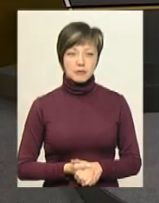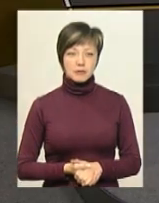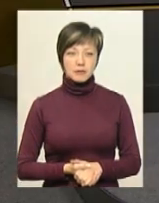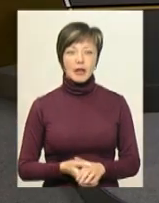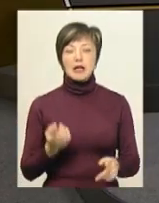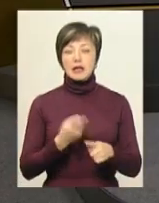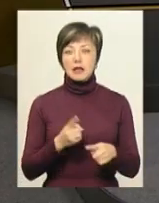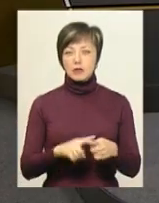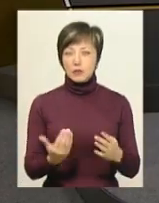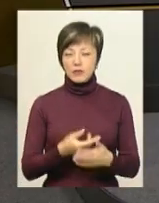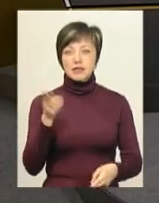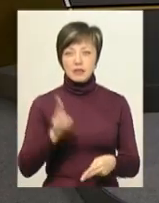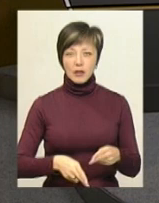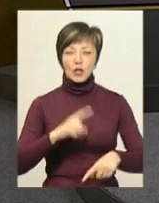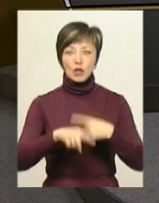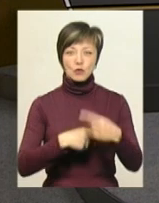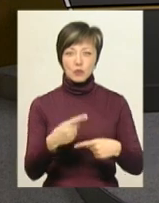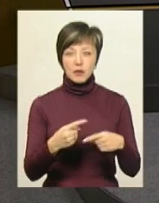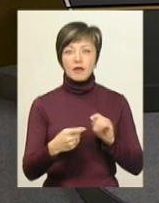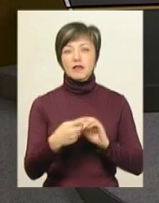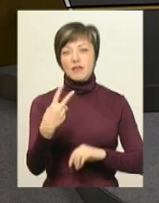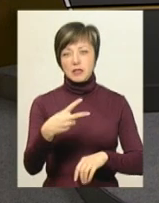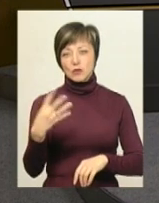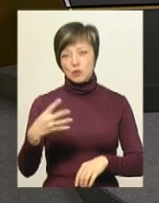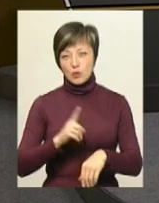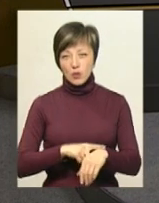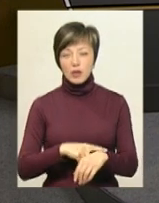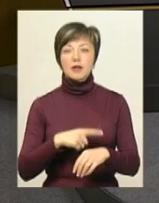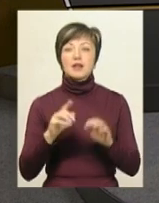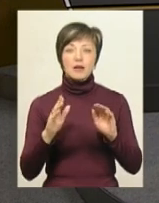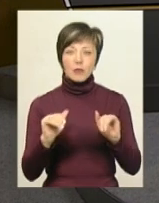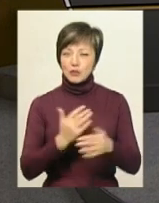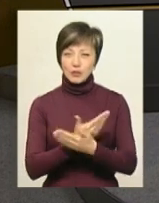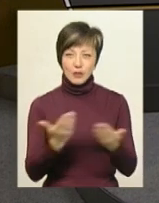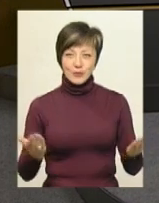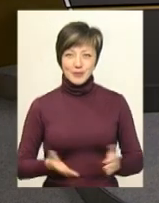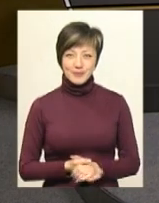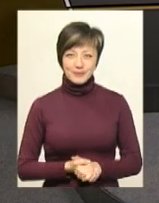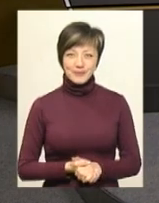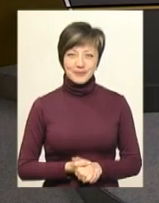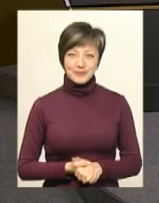На цьому наш випуск завершено. Наступний вийде в ефір о 20.40, тож я з вами не прощаюся.